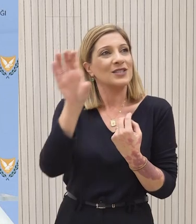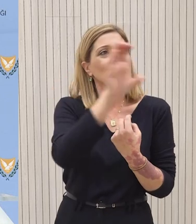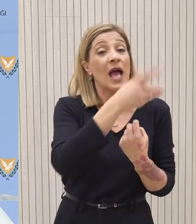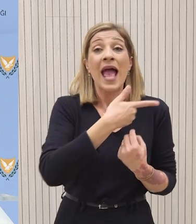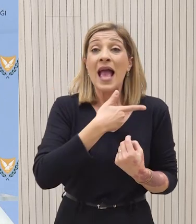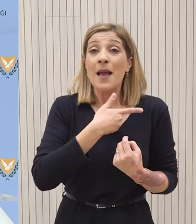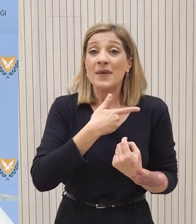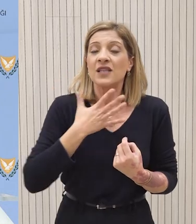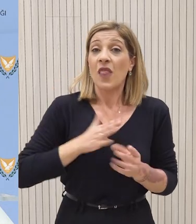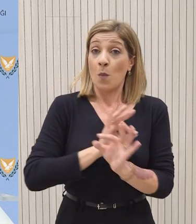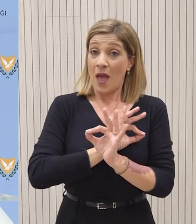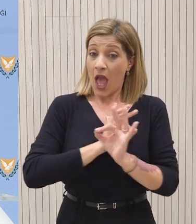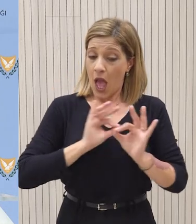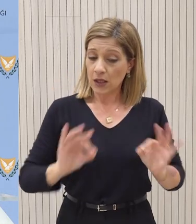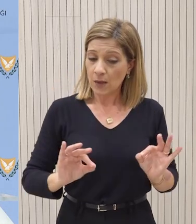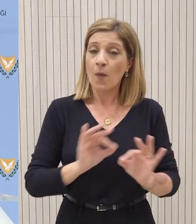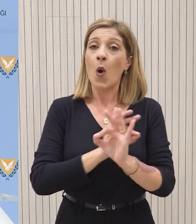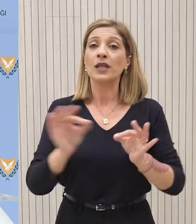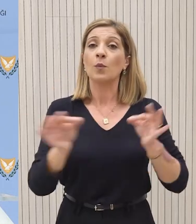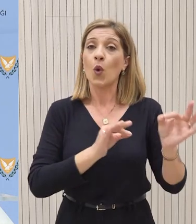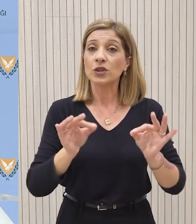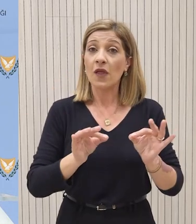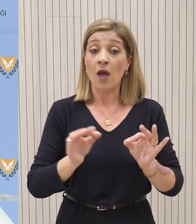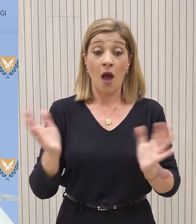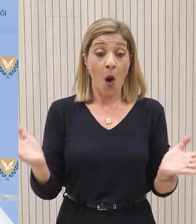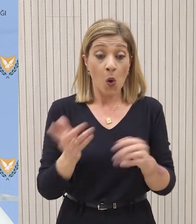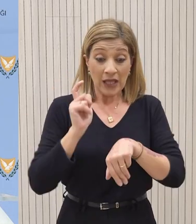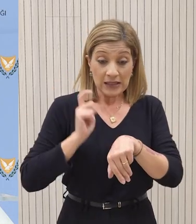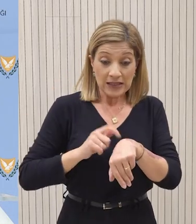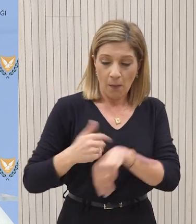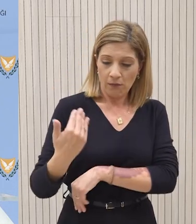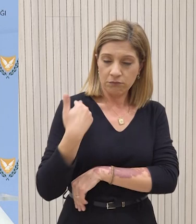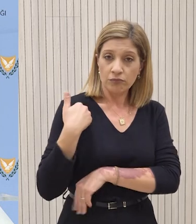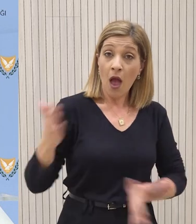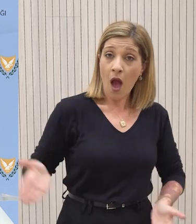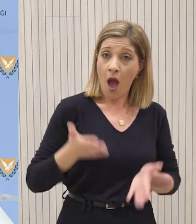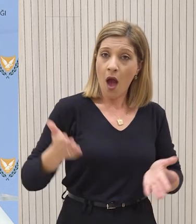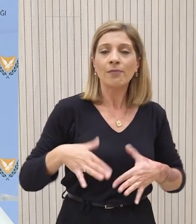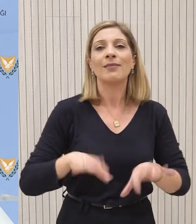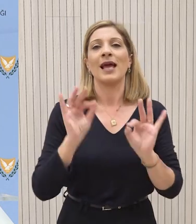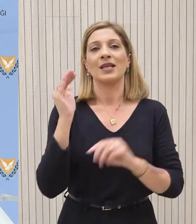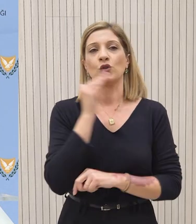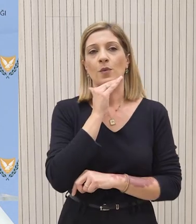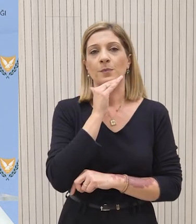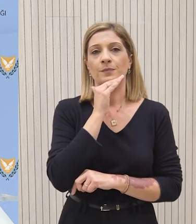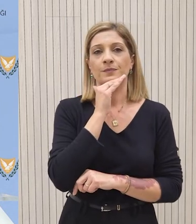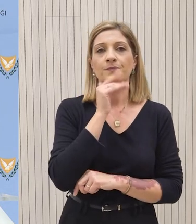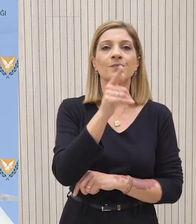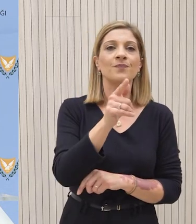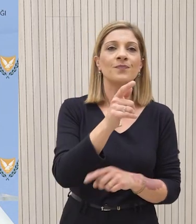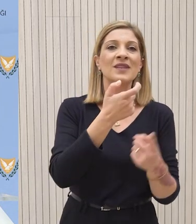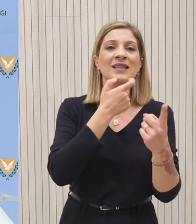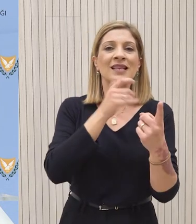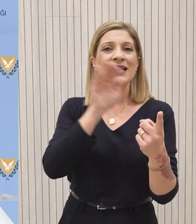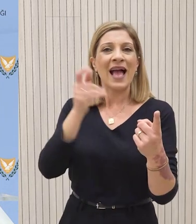είναι να είμαστε έτοιμοι, να έχουμε ένα ολοκληρωμένο σχεδιασμό ούτως ώστε μόλις το επιτρέψουν οι συνθήκες να μπορεί να τεθεί σε εφαρμογή η πρωτοβουλία. Και σ' άλλα σχόλια είναι αυτός από τη